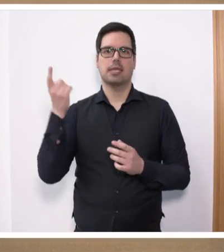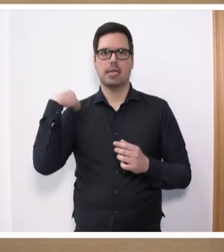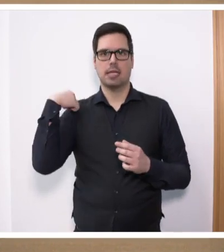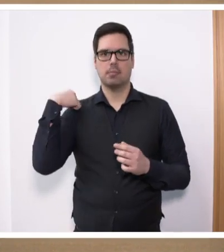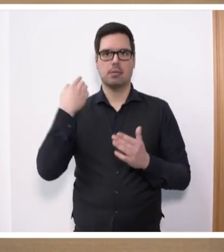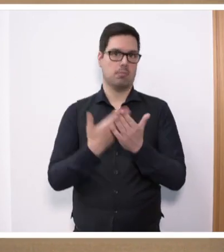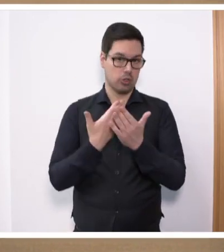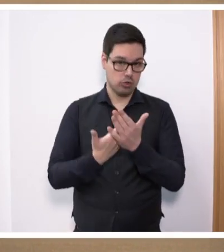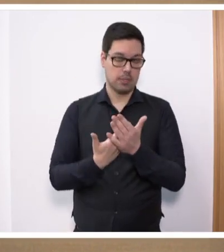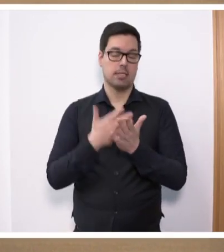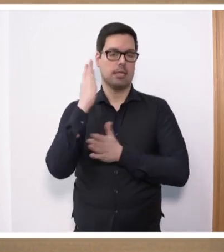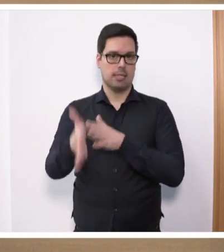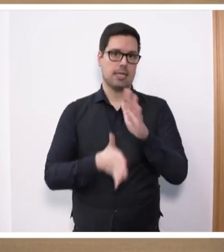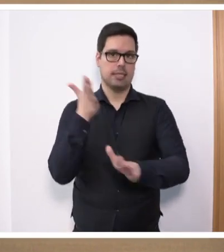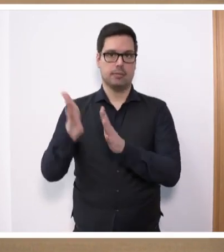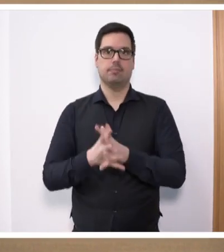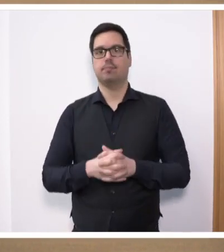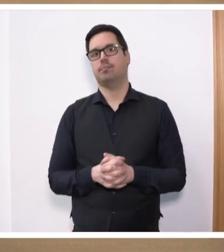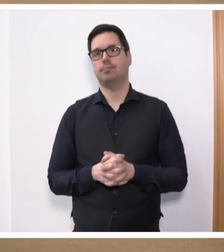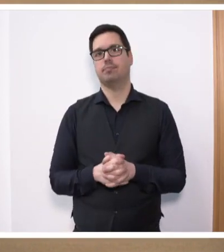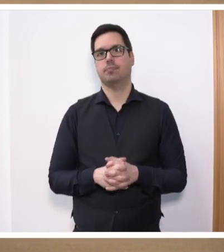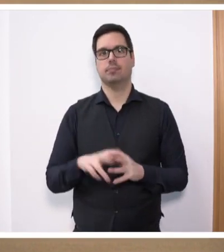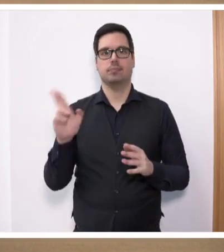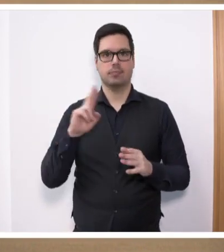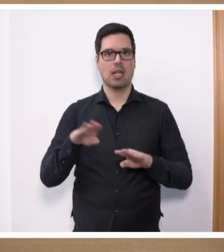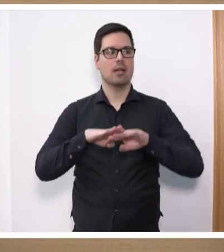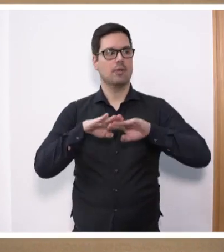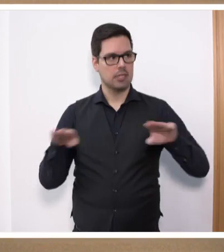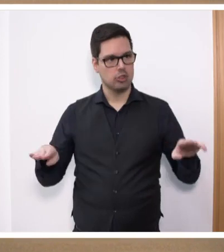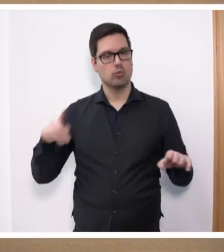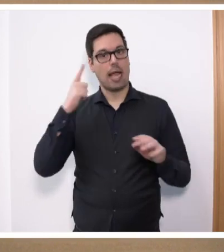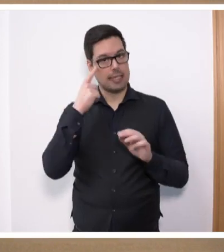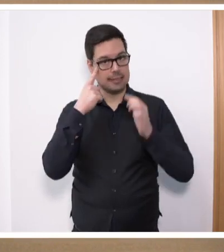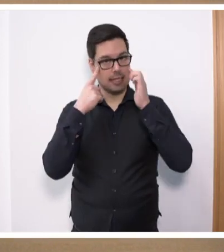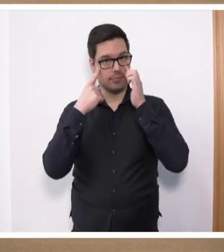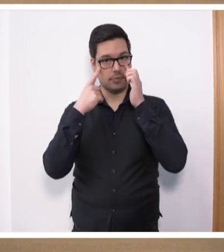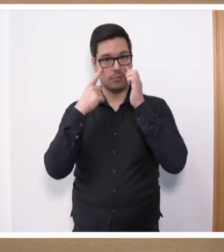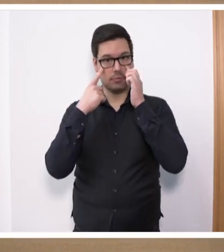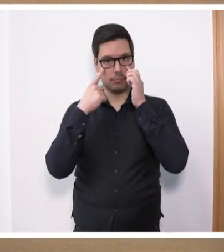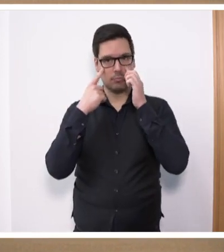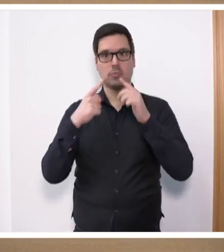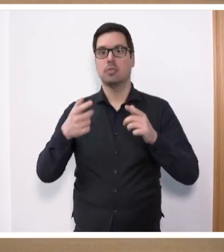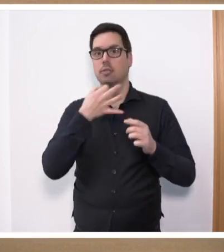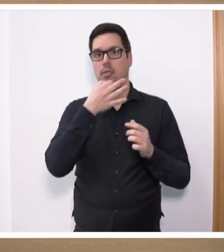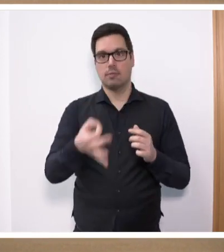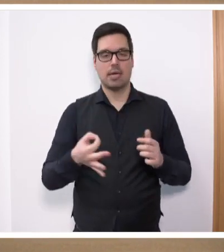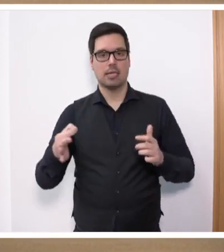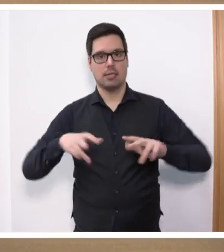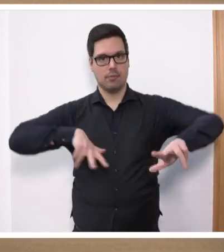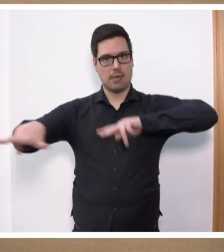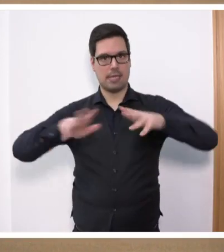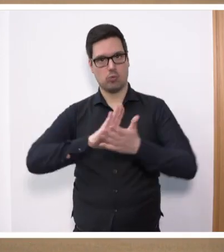einigen Beispielen deutlich gemacht. Wer sich also sachlich und ernsthaft mit der Frage der Verwaltungsvereinfachung